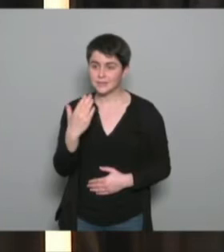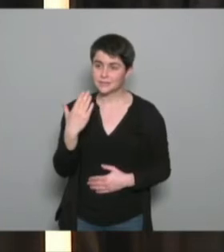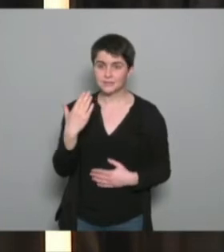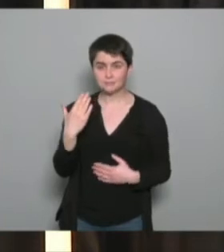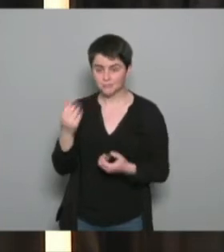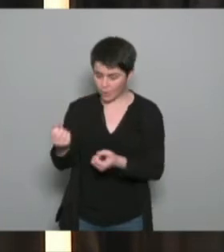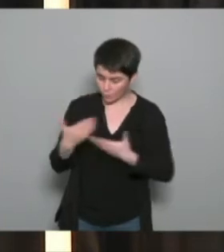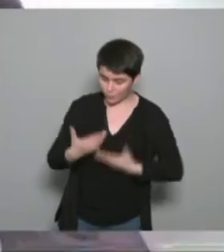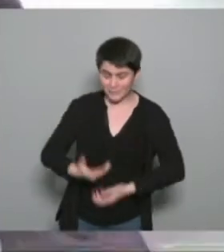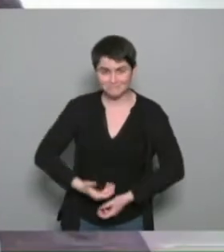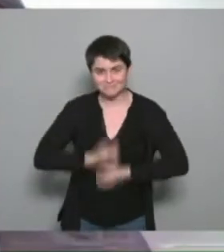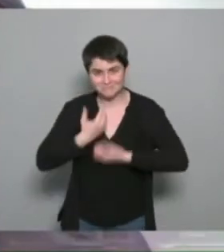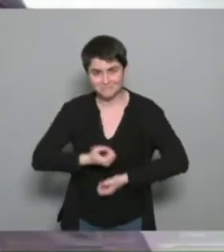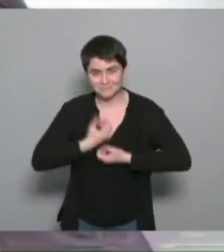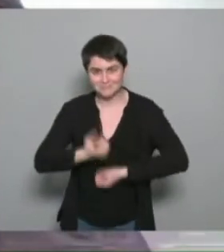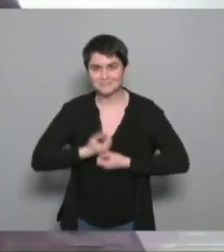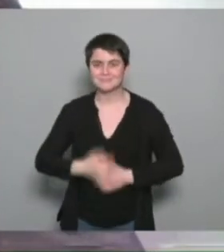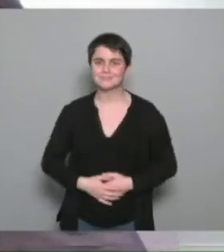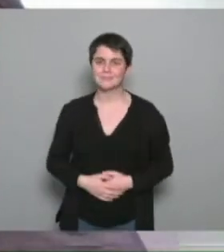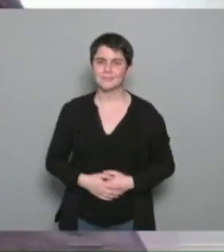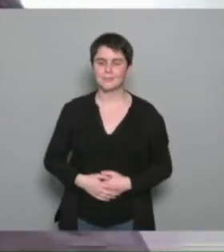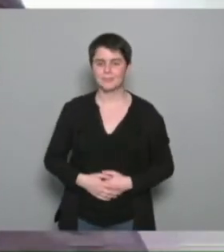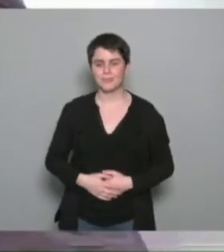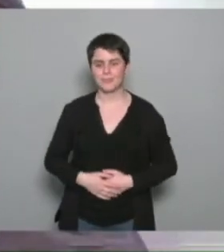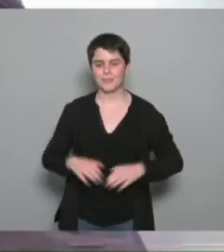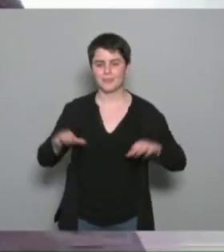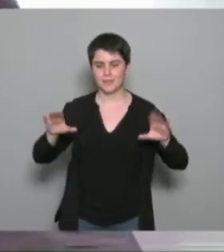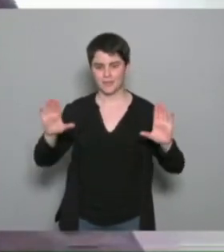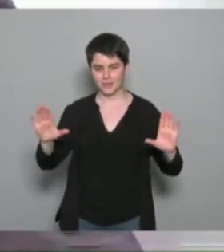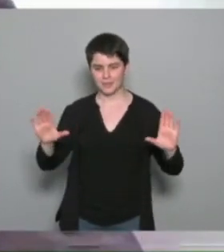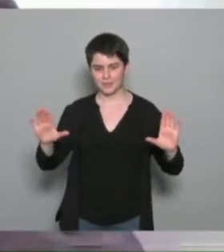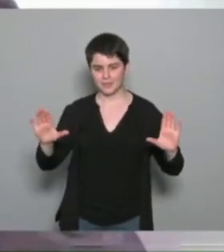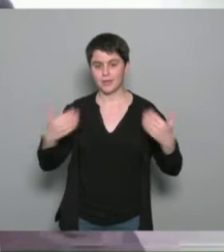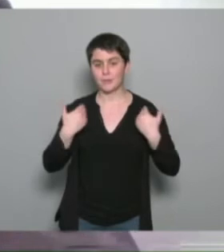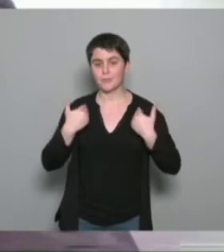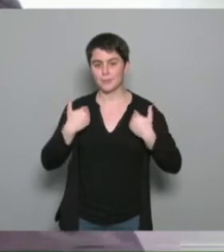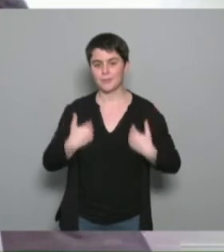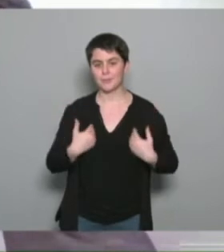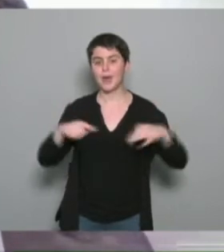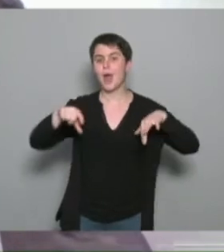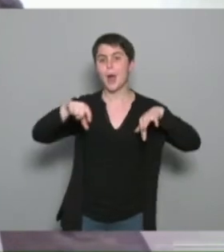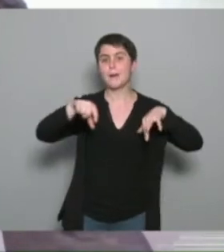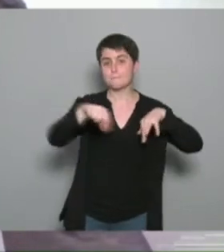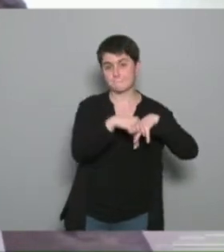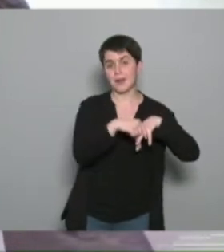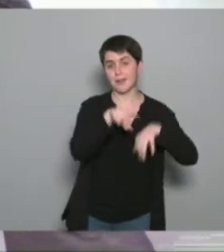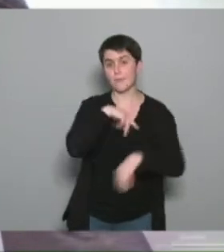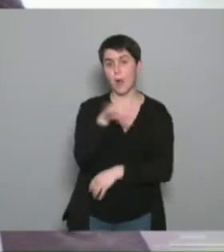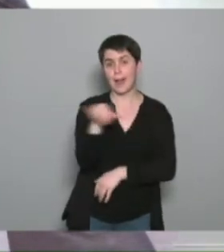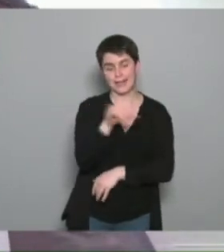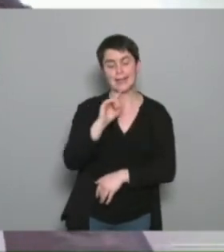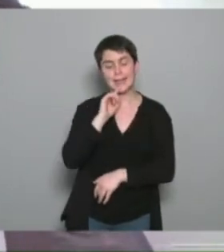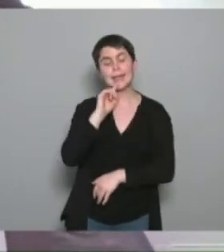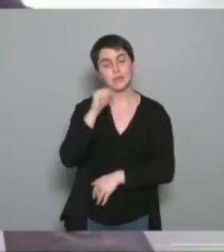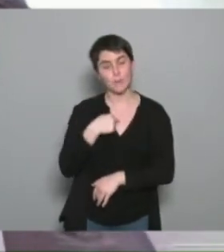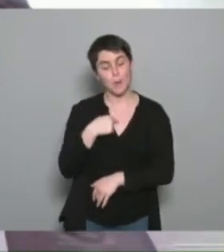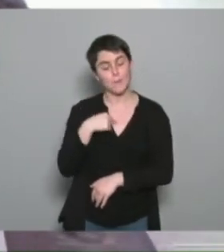bon en fait juste parce que je suis d'abord mariée avec un beau normand ça fait presque 20 ans déjà alors